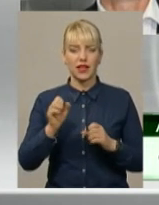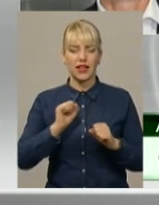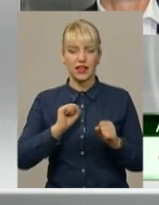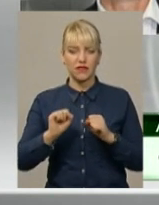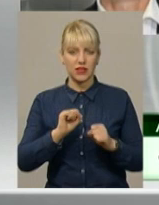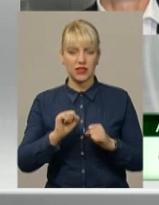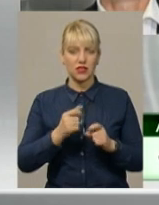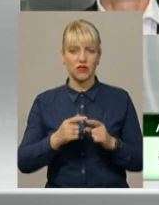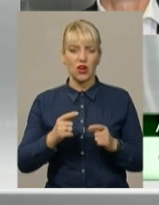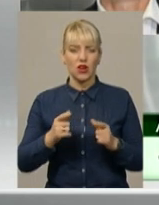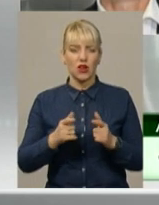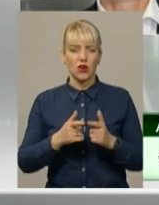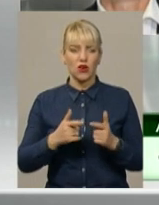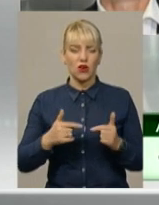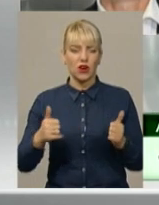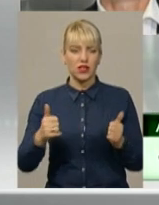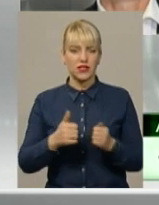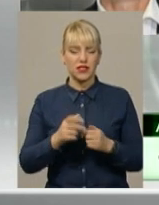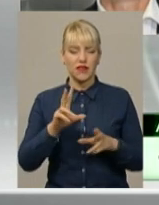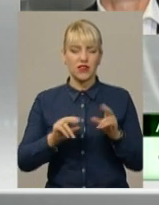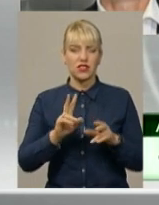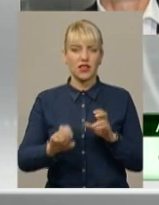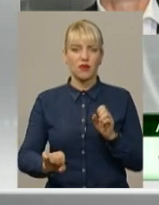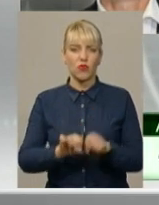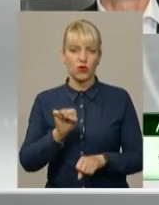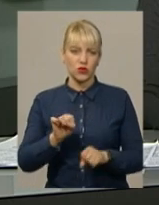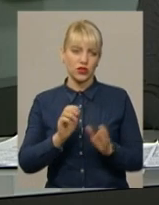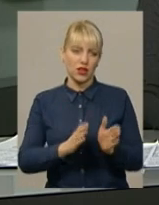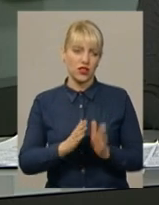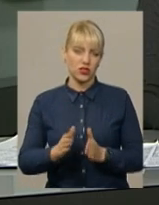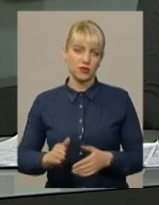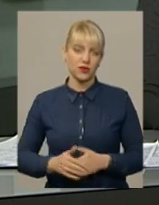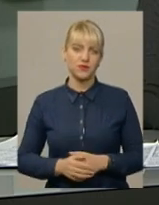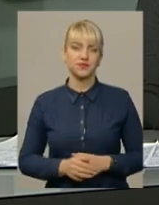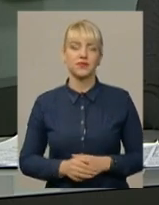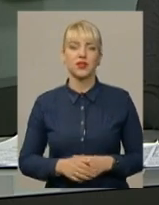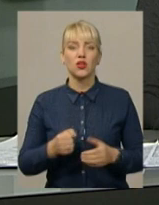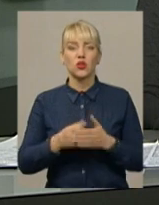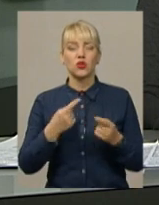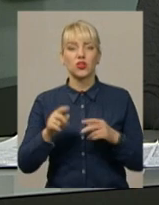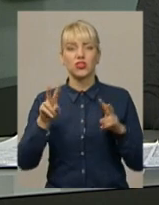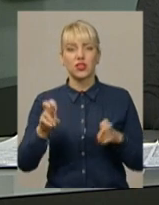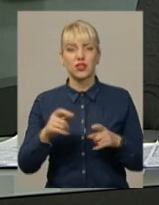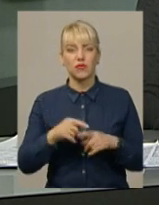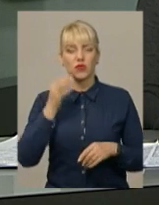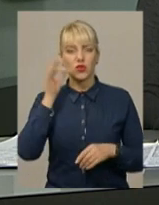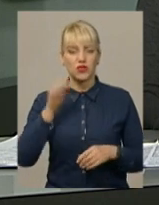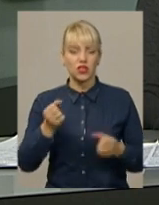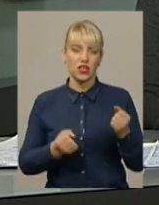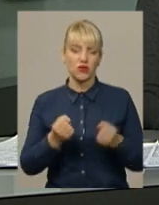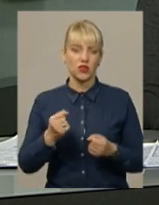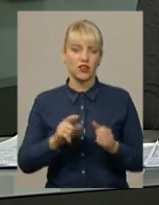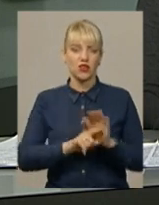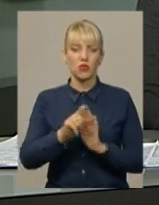адміністрації закладу як порушення режиму. До інших тем. Досвідчених водіїв та